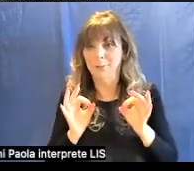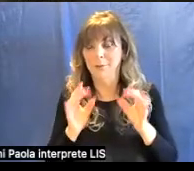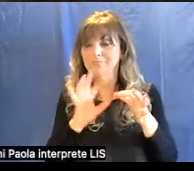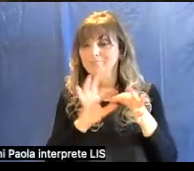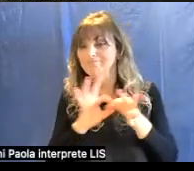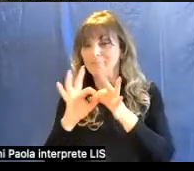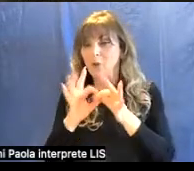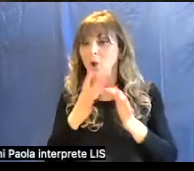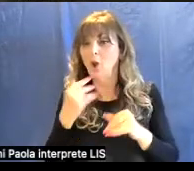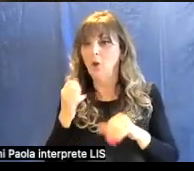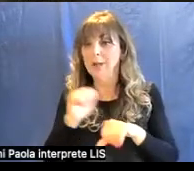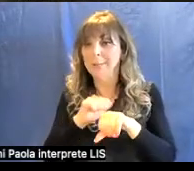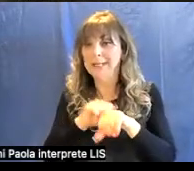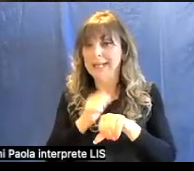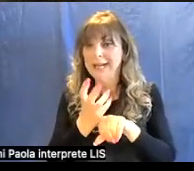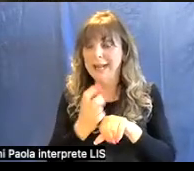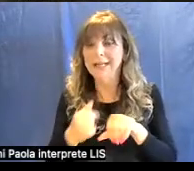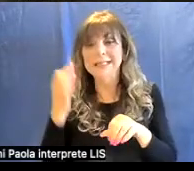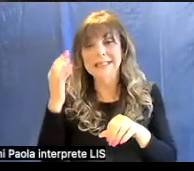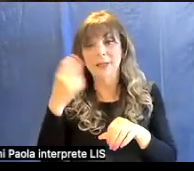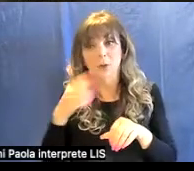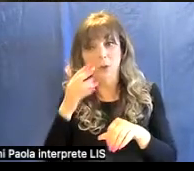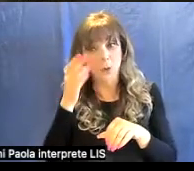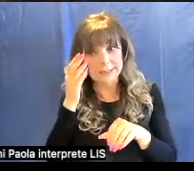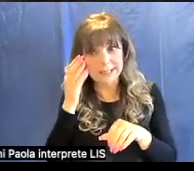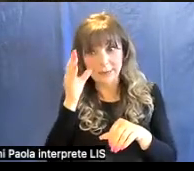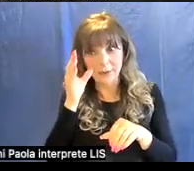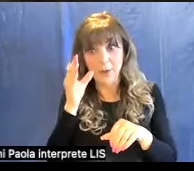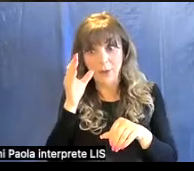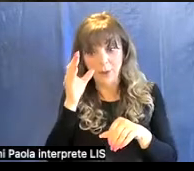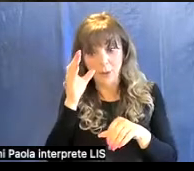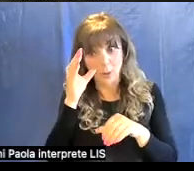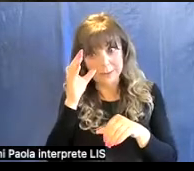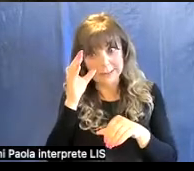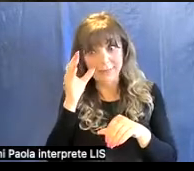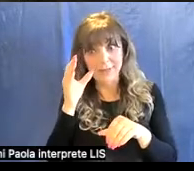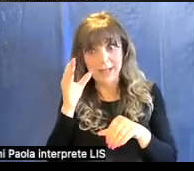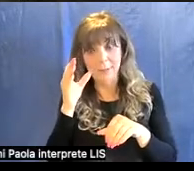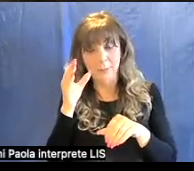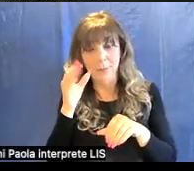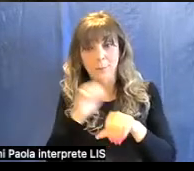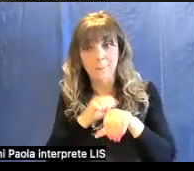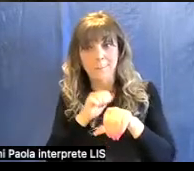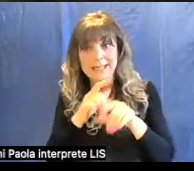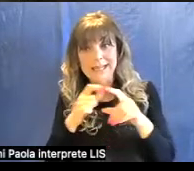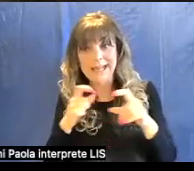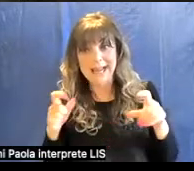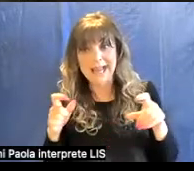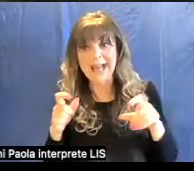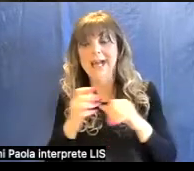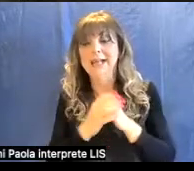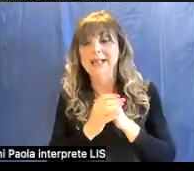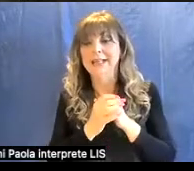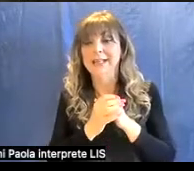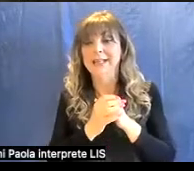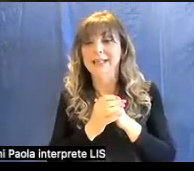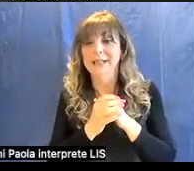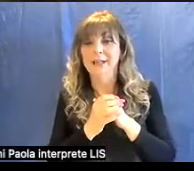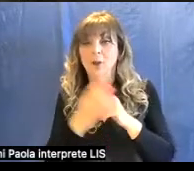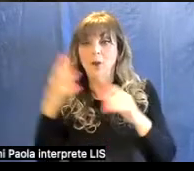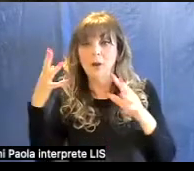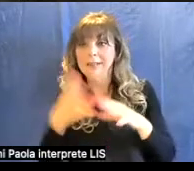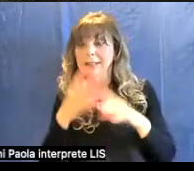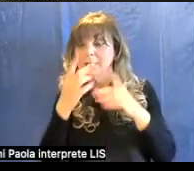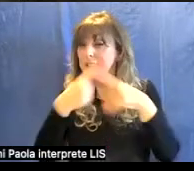minerali è che se noi osserviamo alcuni minerali con una radiazione diversa da quella visibile, ad